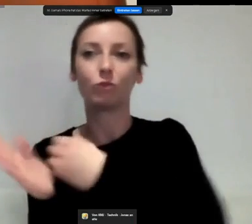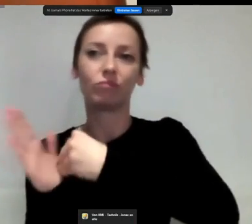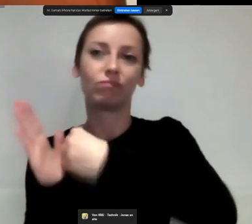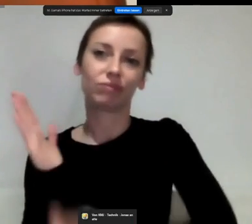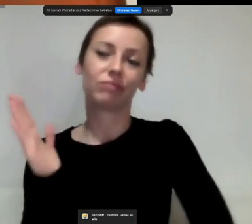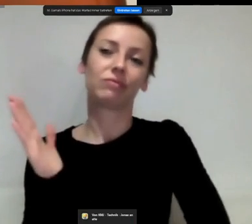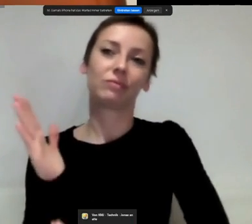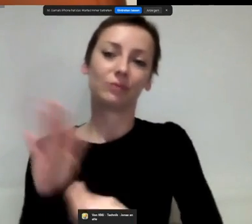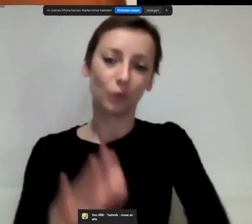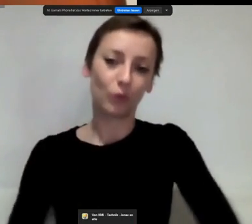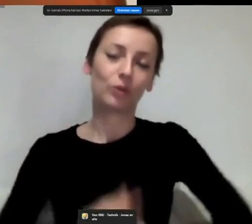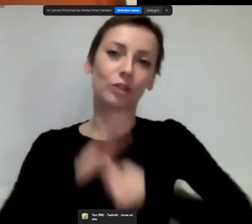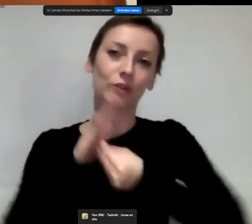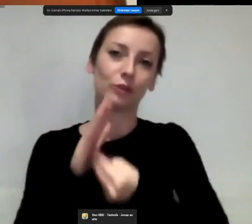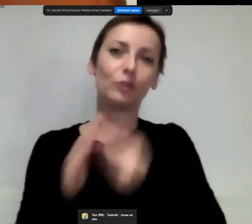und einen schönen Abend noch.